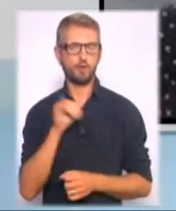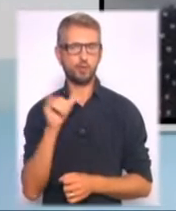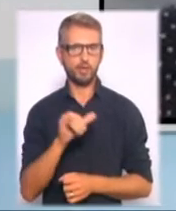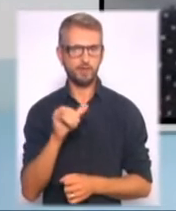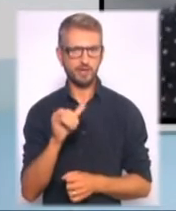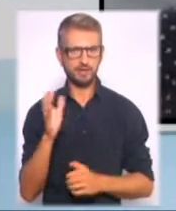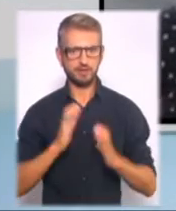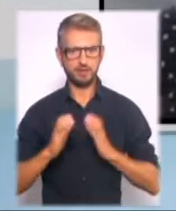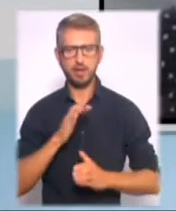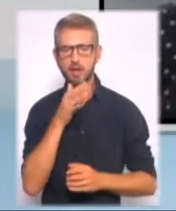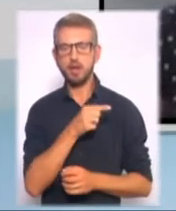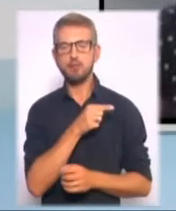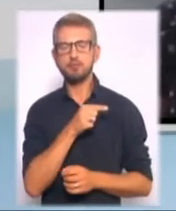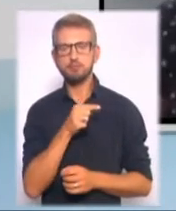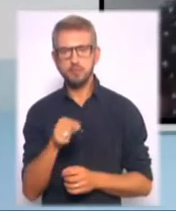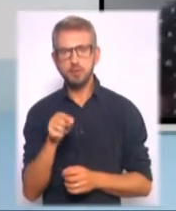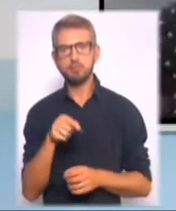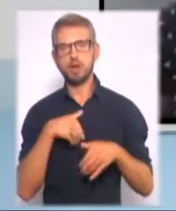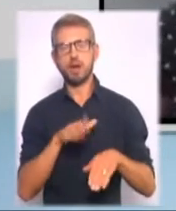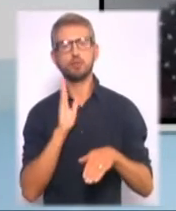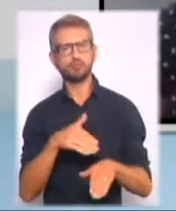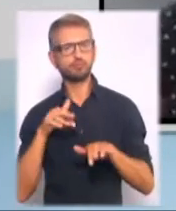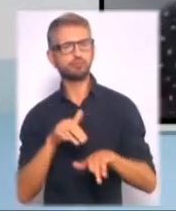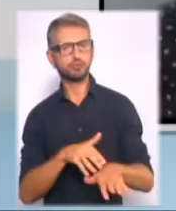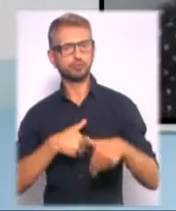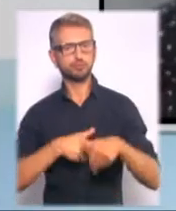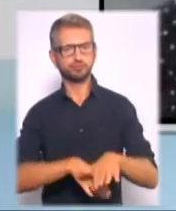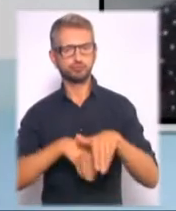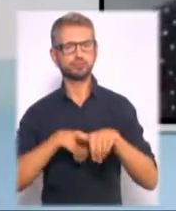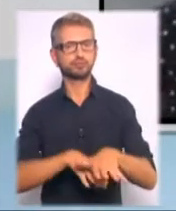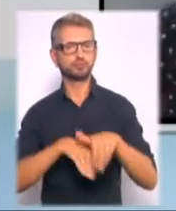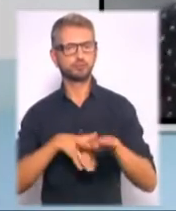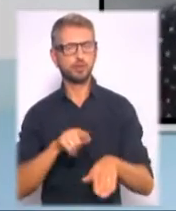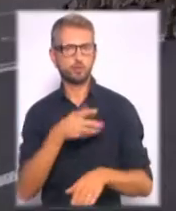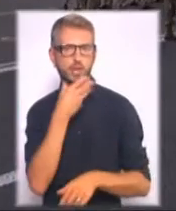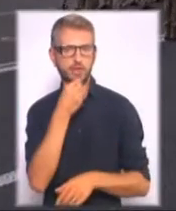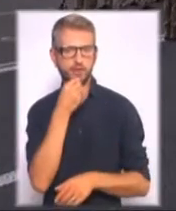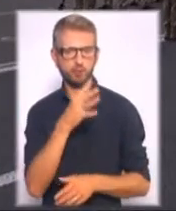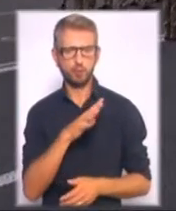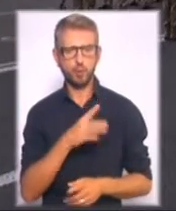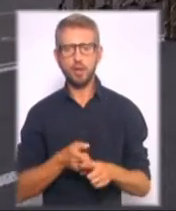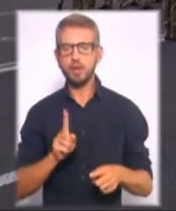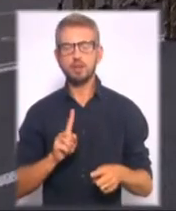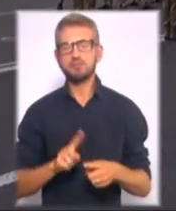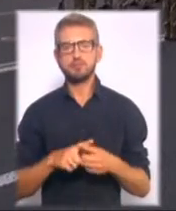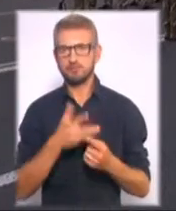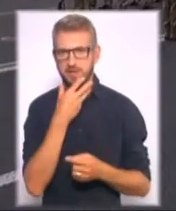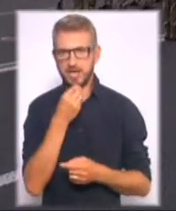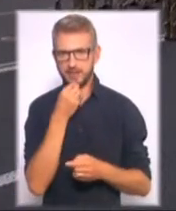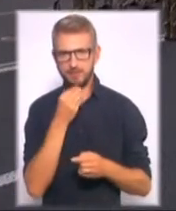правильно кропувати, аби все було злагоджено, красиво. Насправді і це дуже захопляючи дійсно. Мене